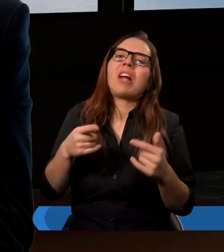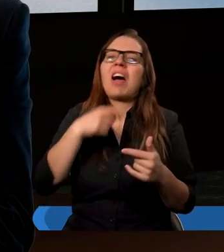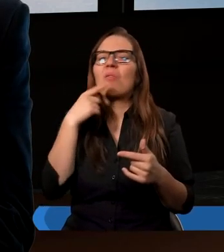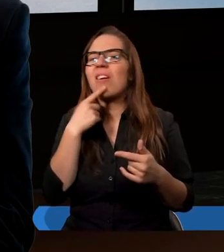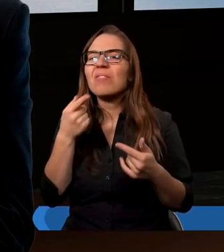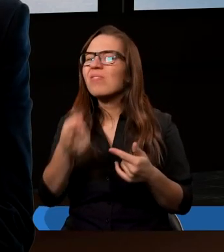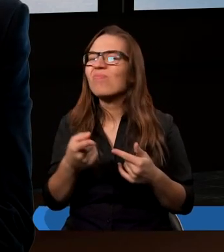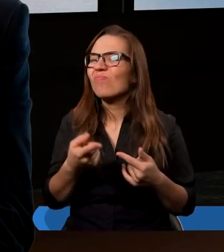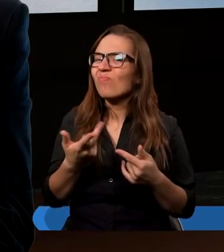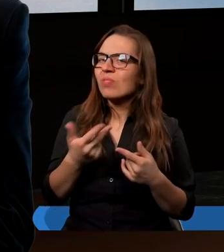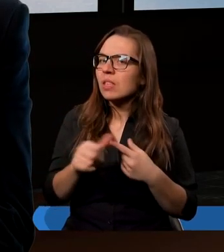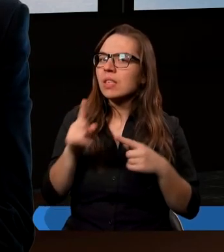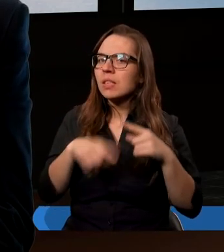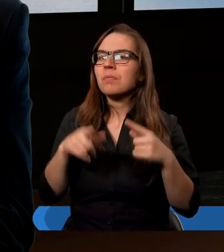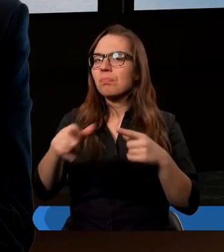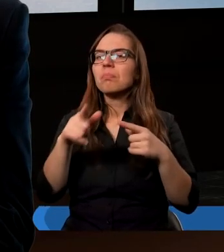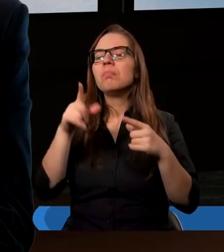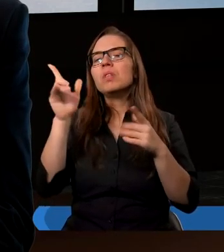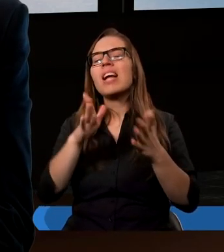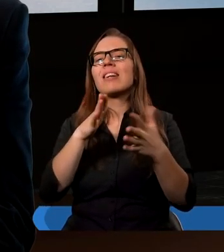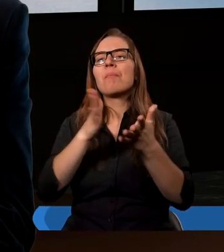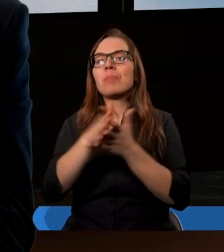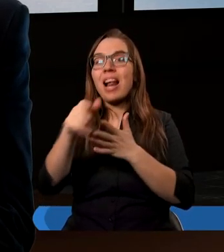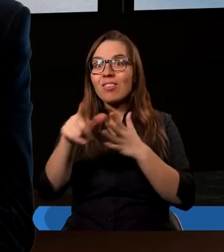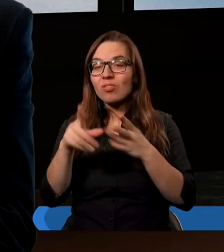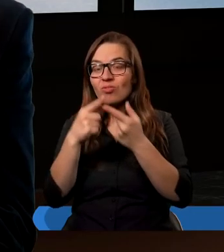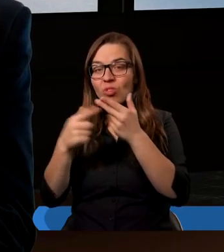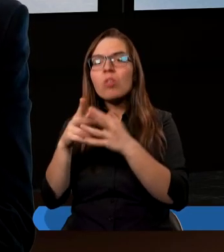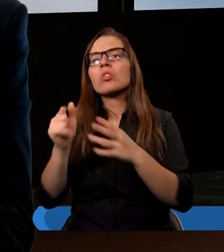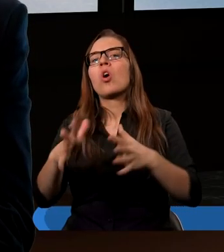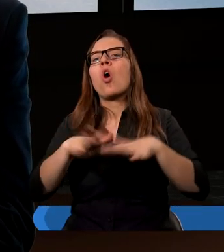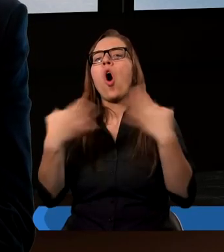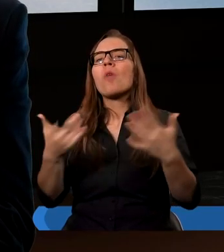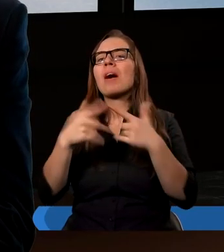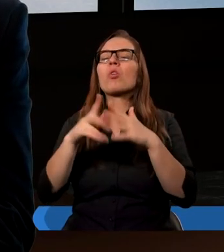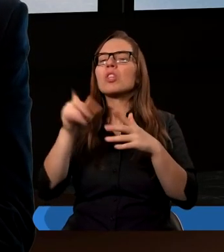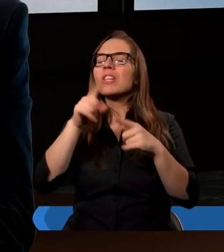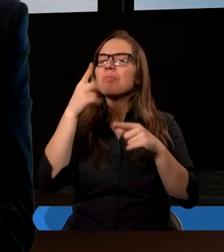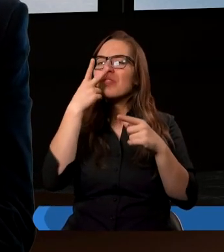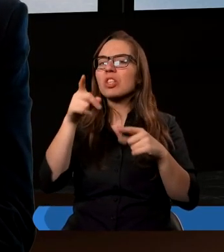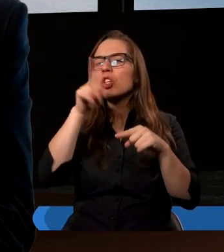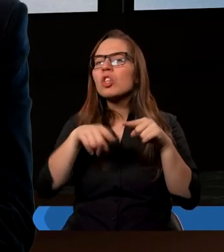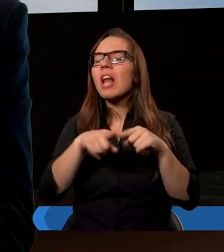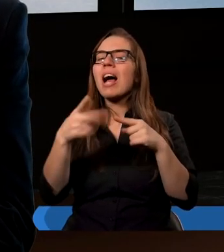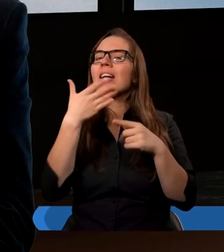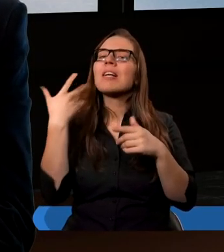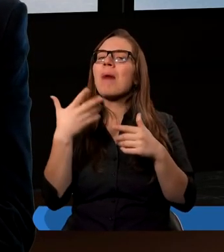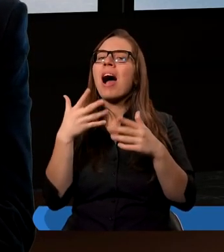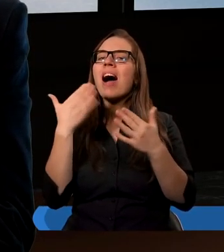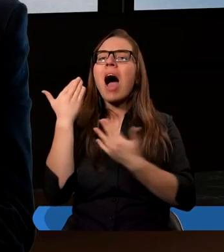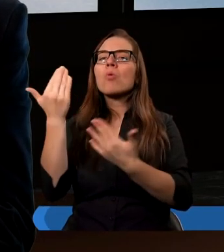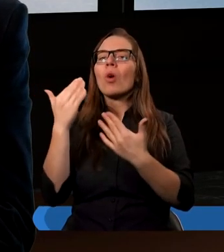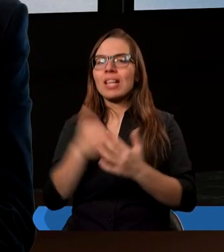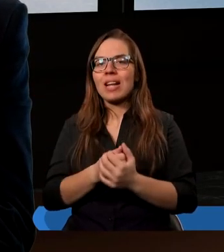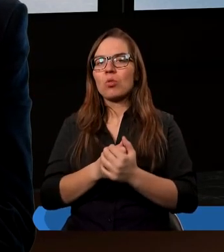no to nastąpił rozkład kościoła powszechnego. To był podstawa właściwie tego, że wnoszono kulturę